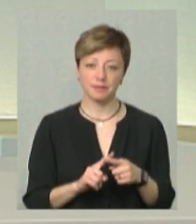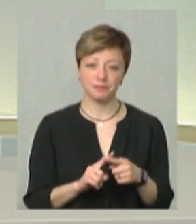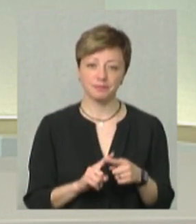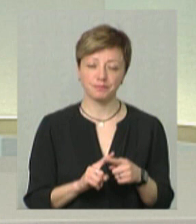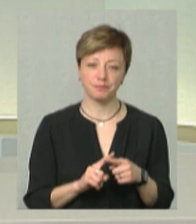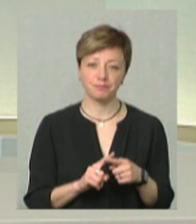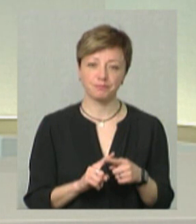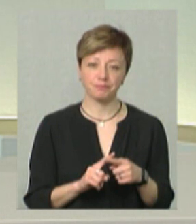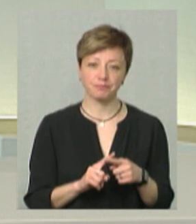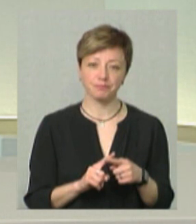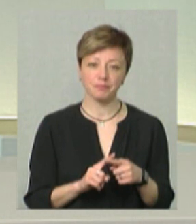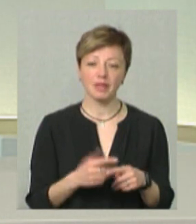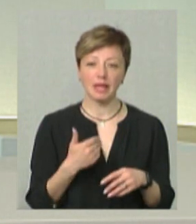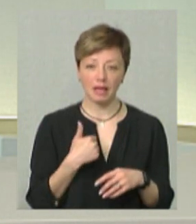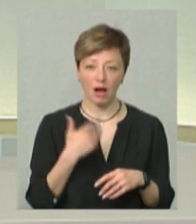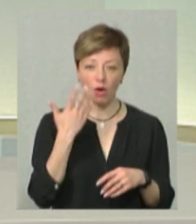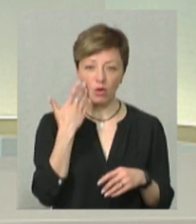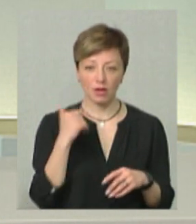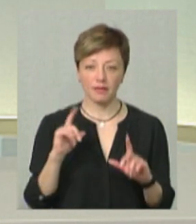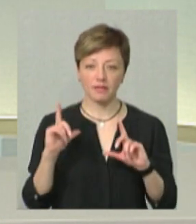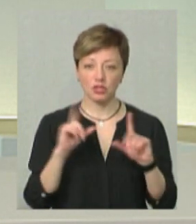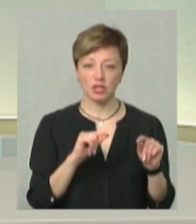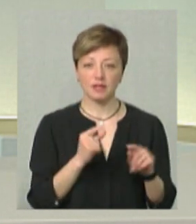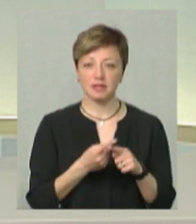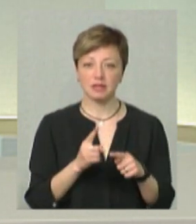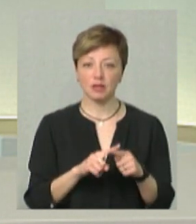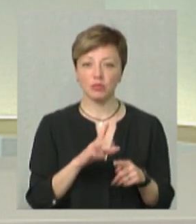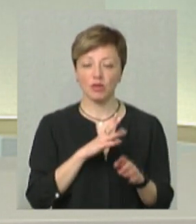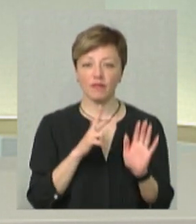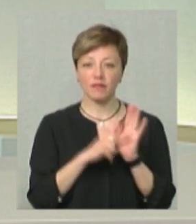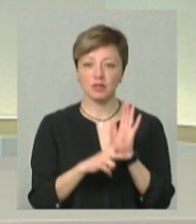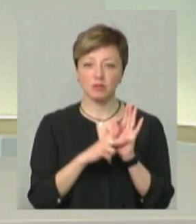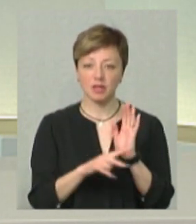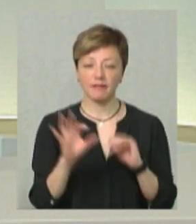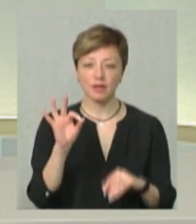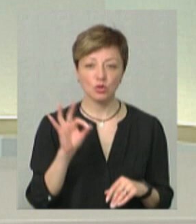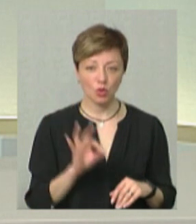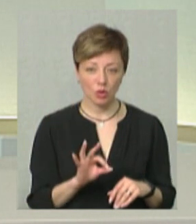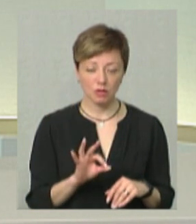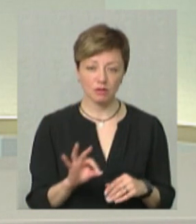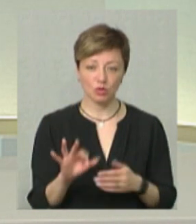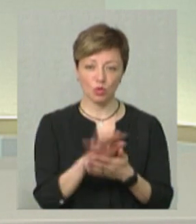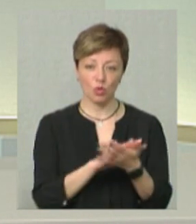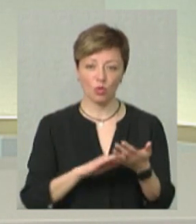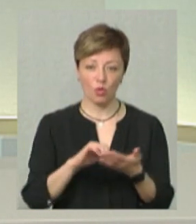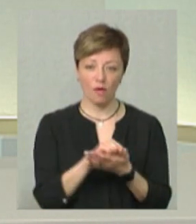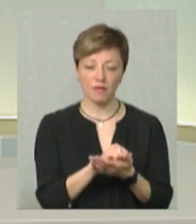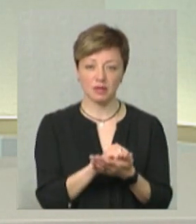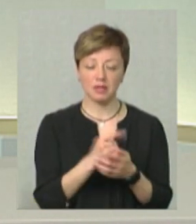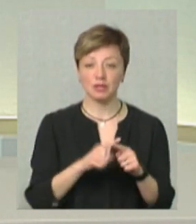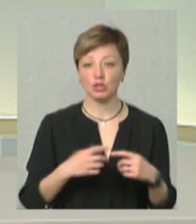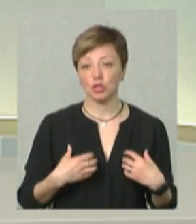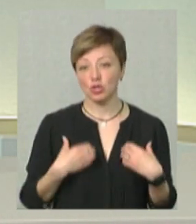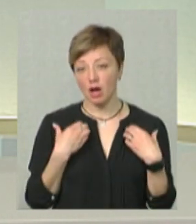Я, коли не виїжджав, це було 80%. Ну, і це